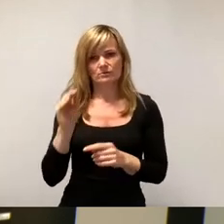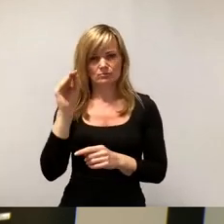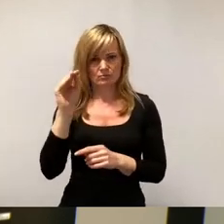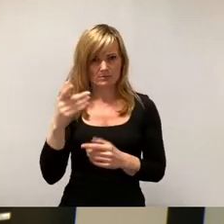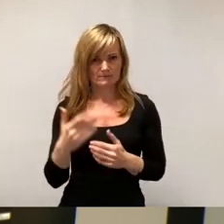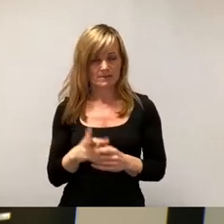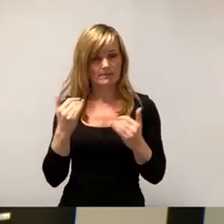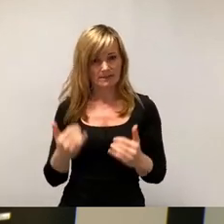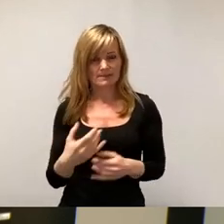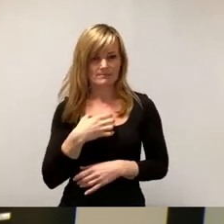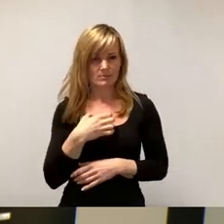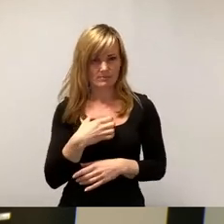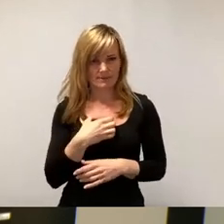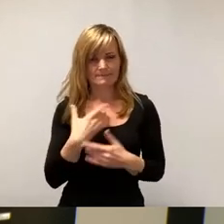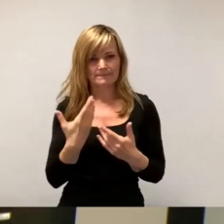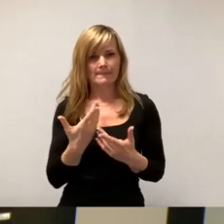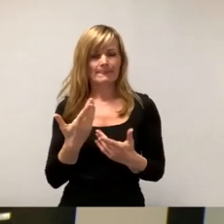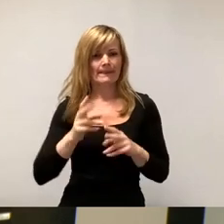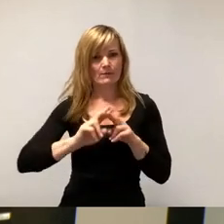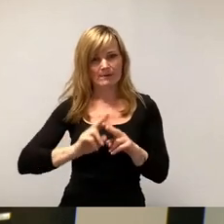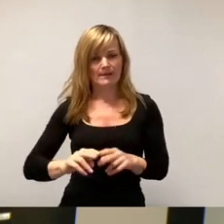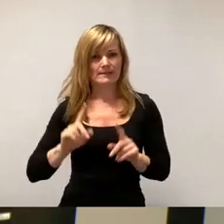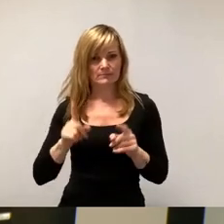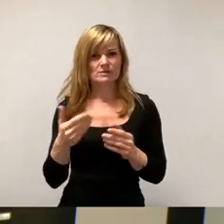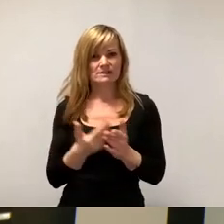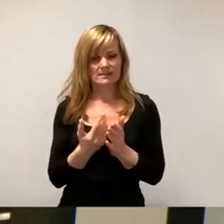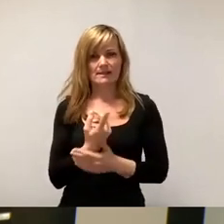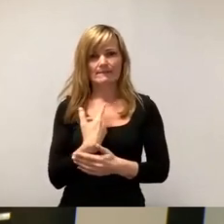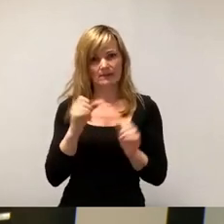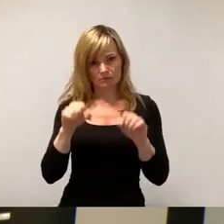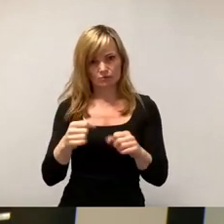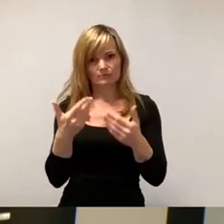jetzt muss das Problem entsprechend aufgearbeitet werden. Deshalb unsererseits unsere Zustimmung.